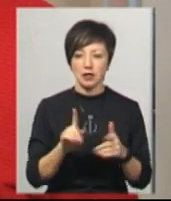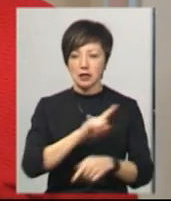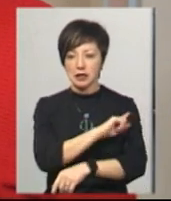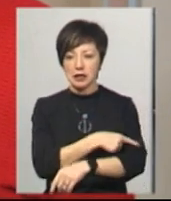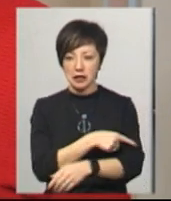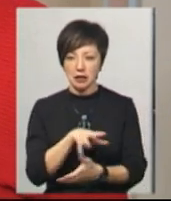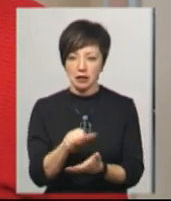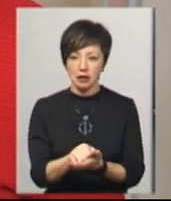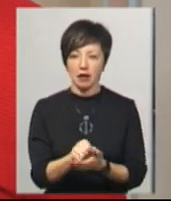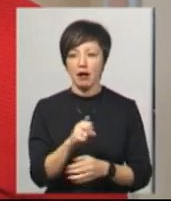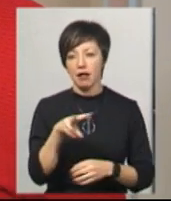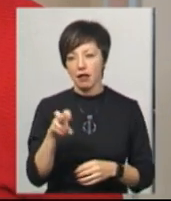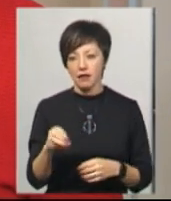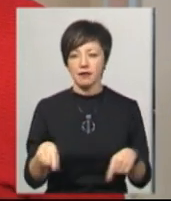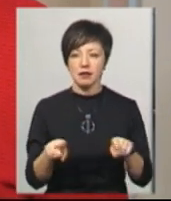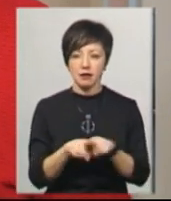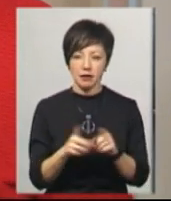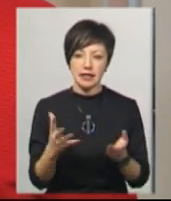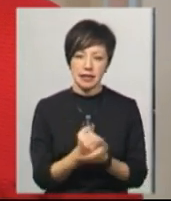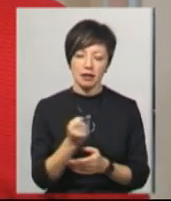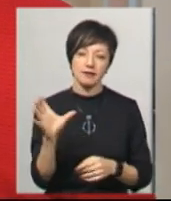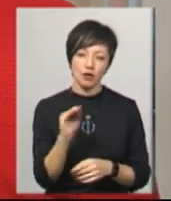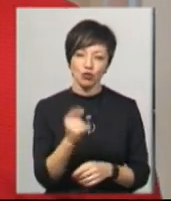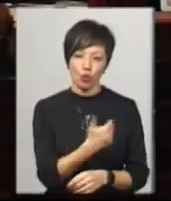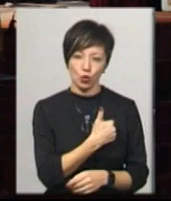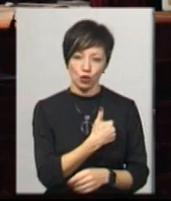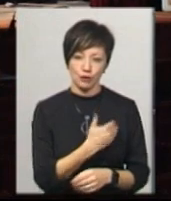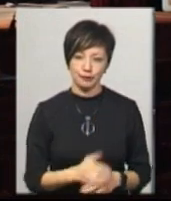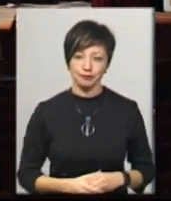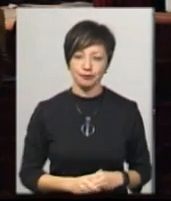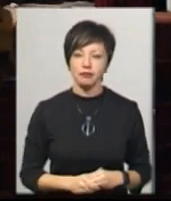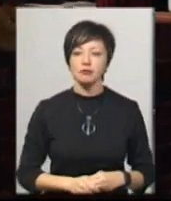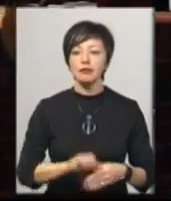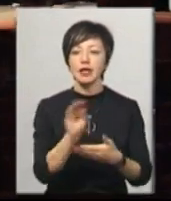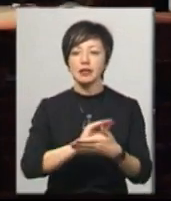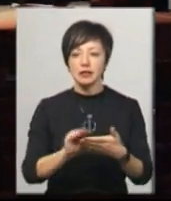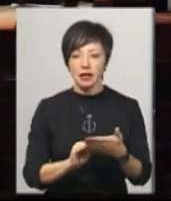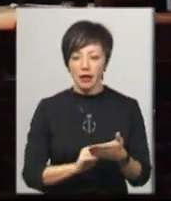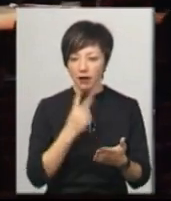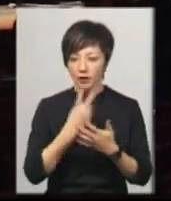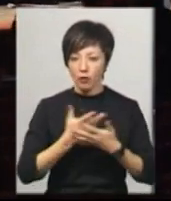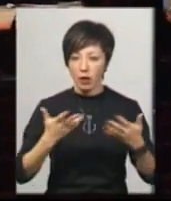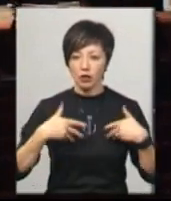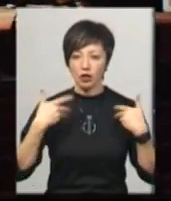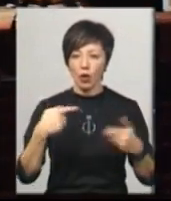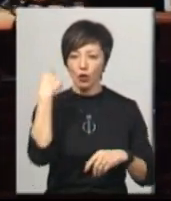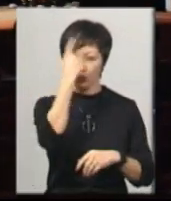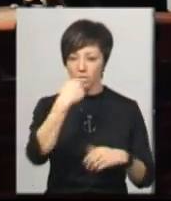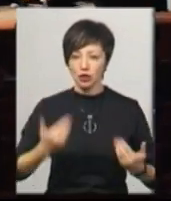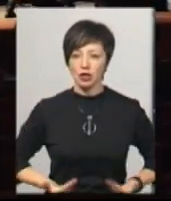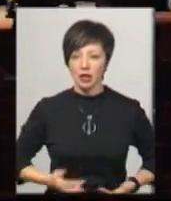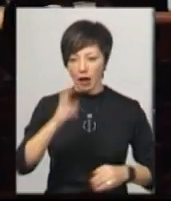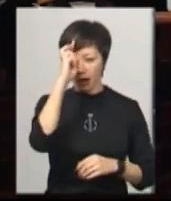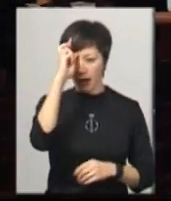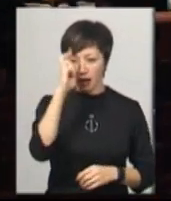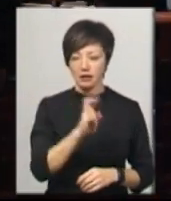сила, але він все рівно дістає все те, що він хоче. За сценарієм відображено не лише особисте життя князя Ярослава, а